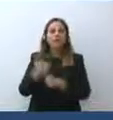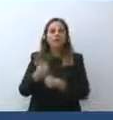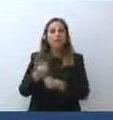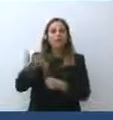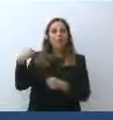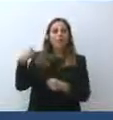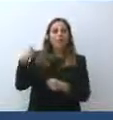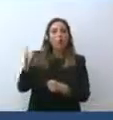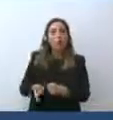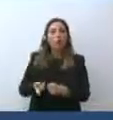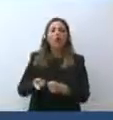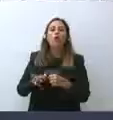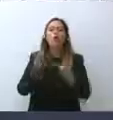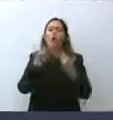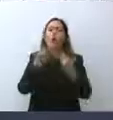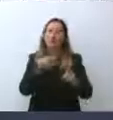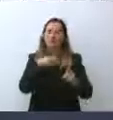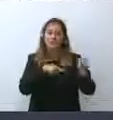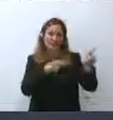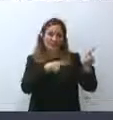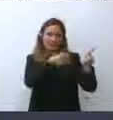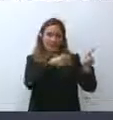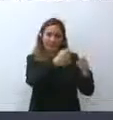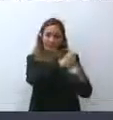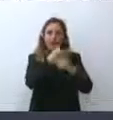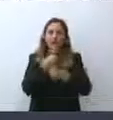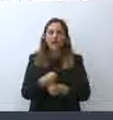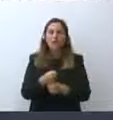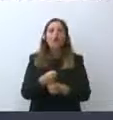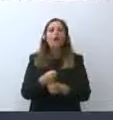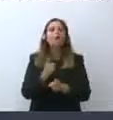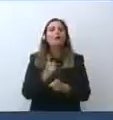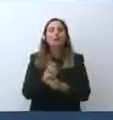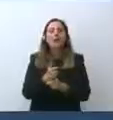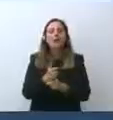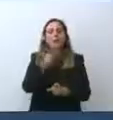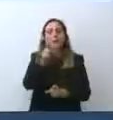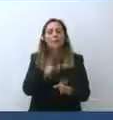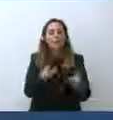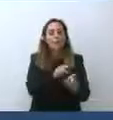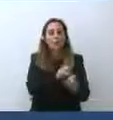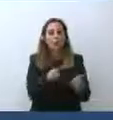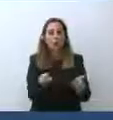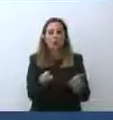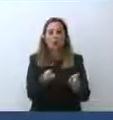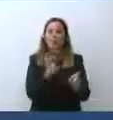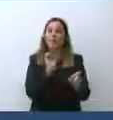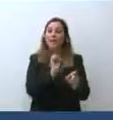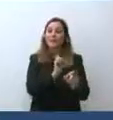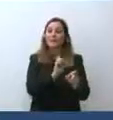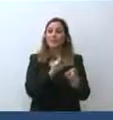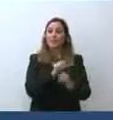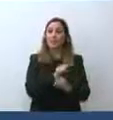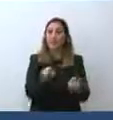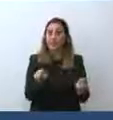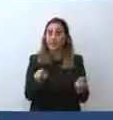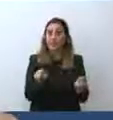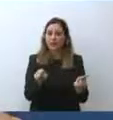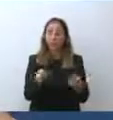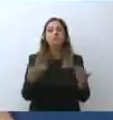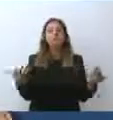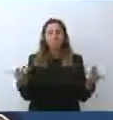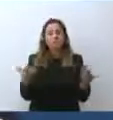che c'era stato dal Presidente, cioè le persone, gli insegnanti. Facendo i